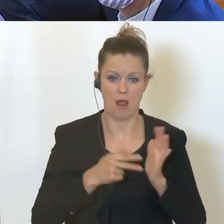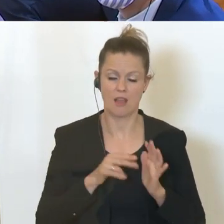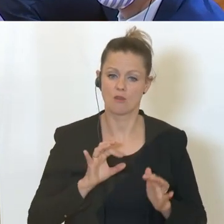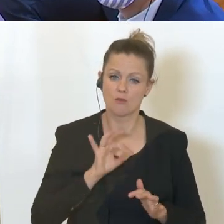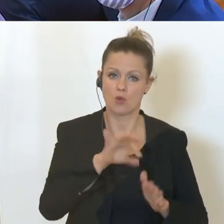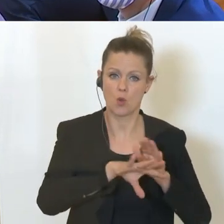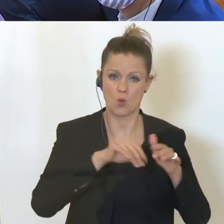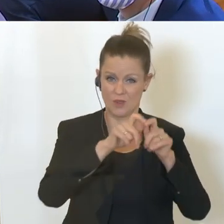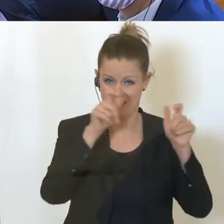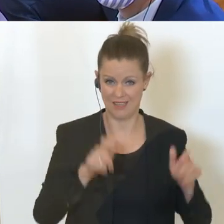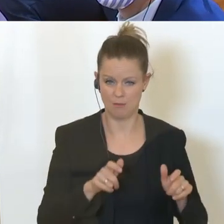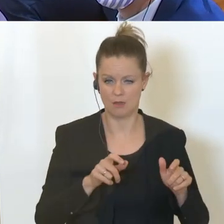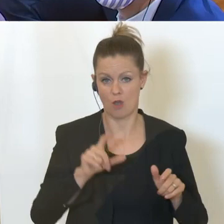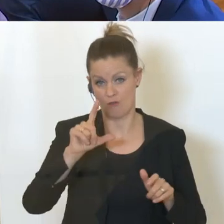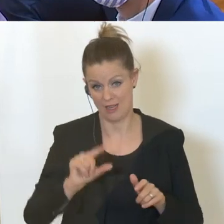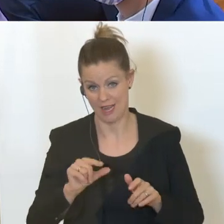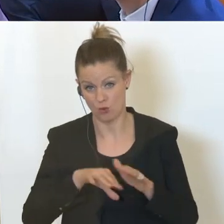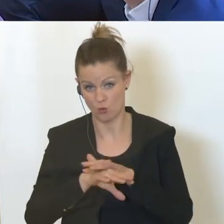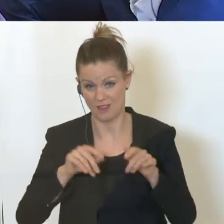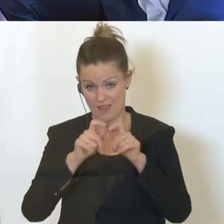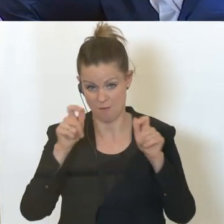Unternehmer, vor allem Kleinunternehmer, zu verbessern?